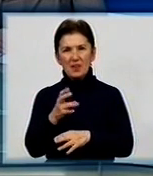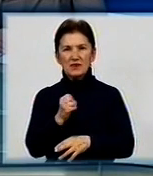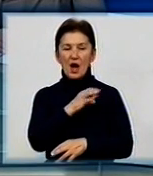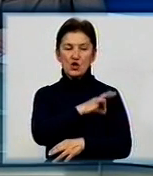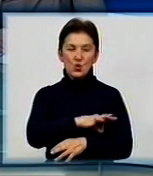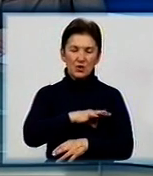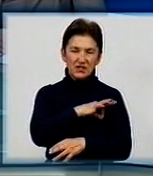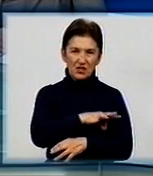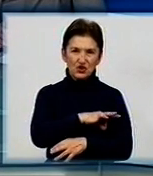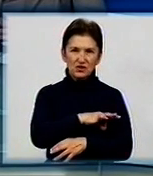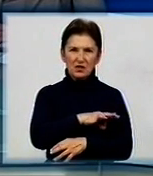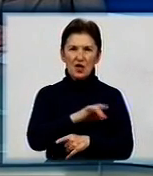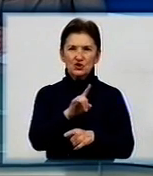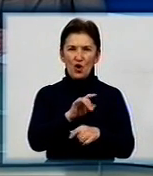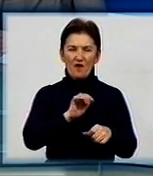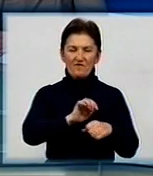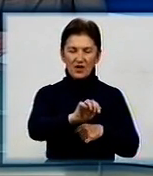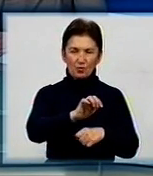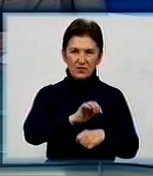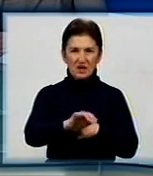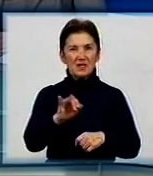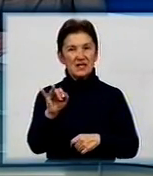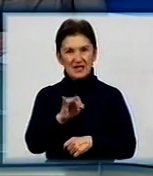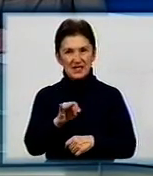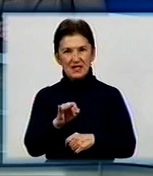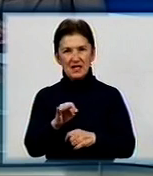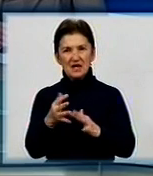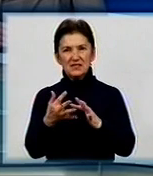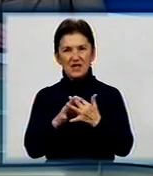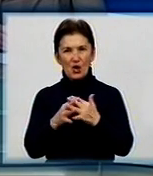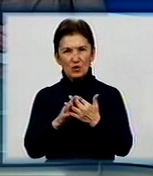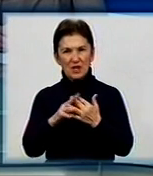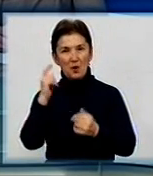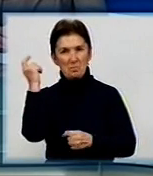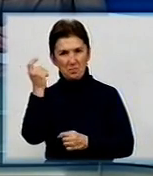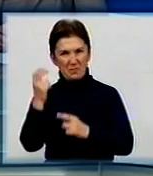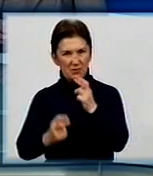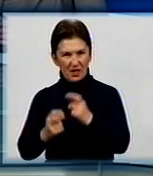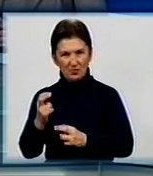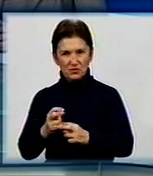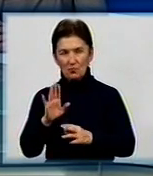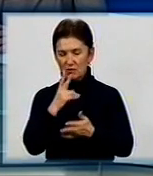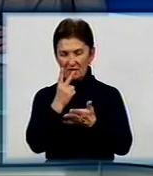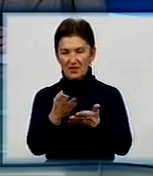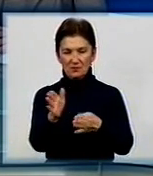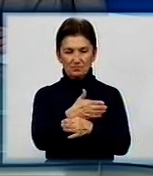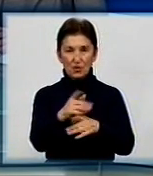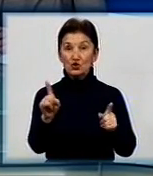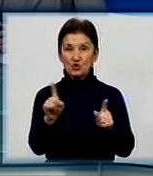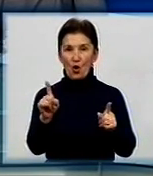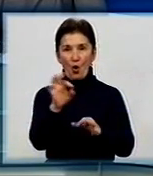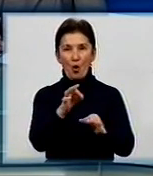сектор господарства населення, що виробляється та сільгоспідприємства, тому буде мати таку картину, що стосується молока,